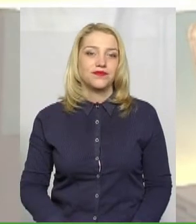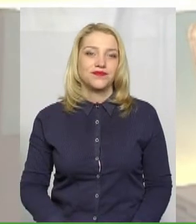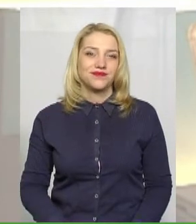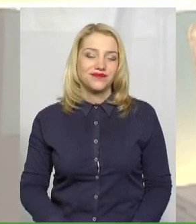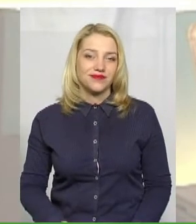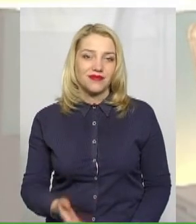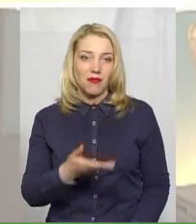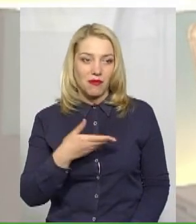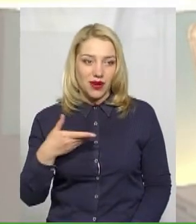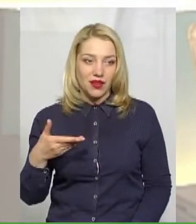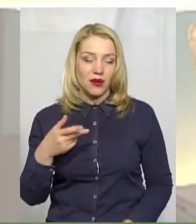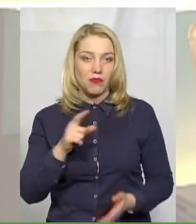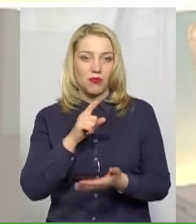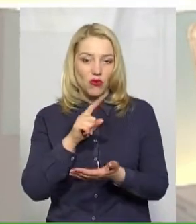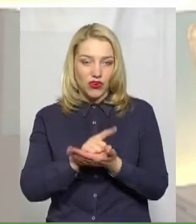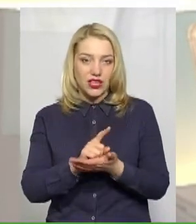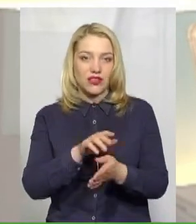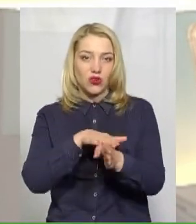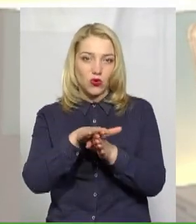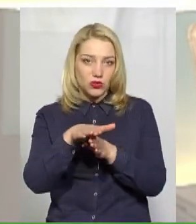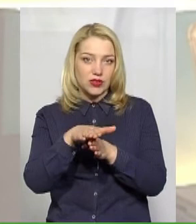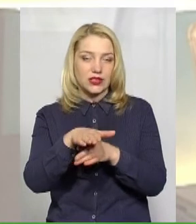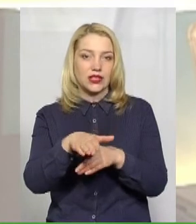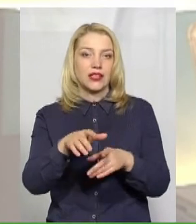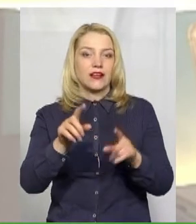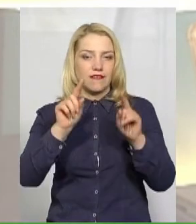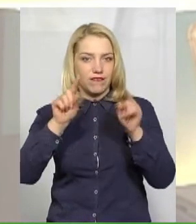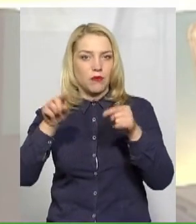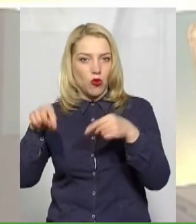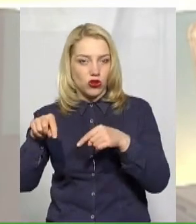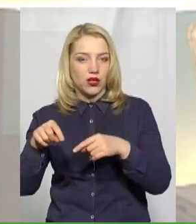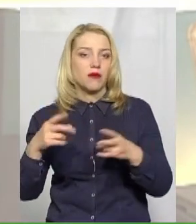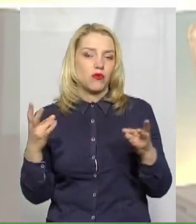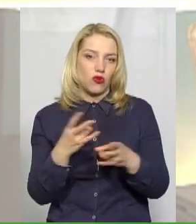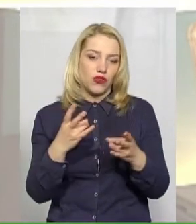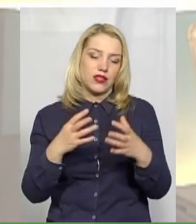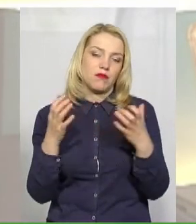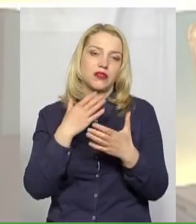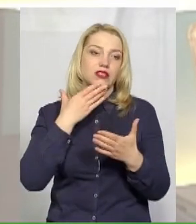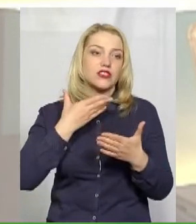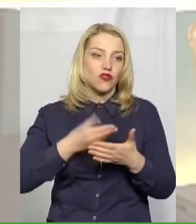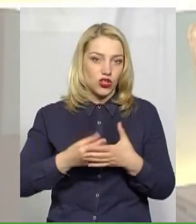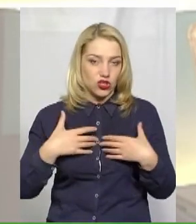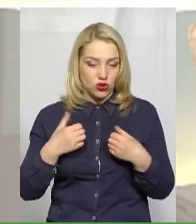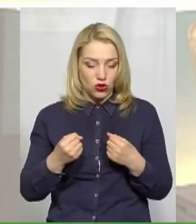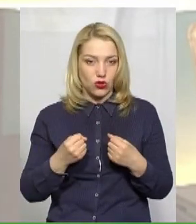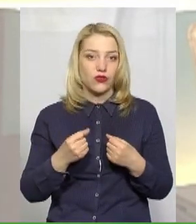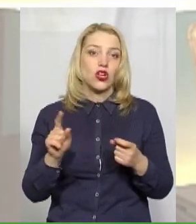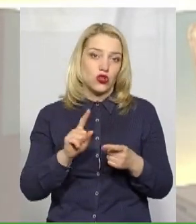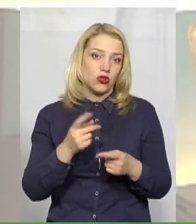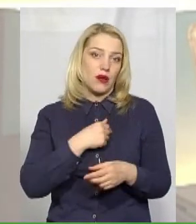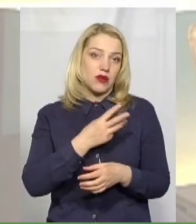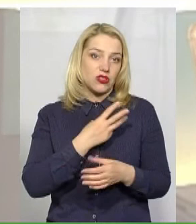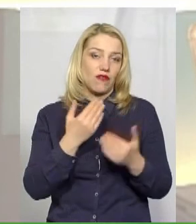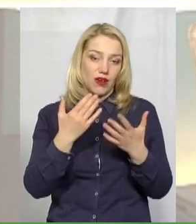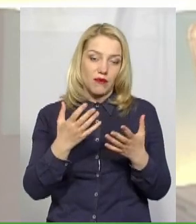Ми повинні дотримуватись вимог. Ми повинні берегти своє здоров'я, чого я вам і бажаю. Бережіть своє здоров'я,